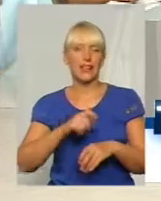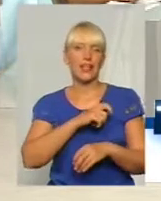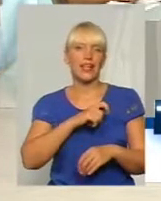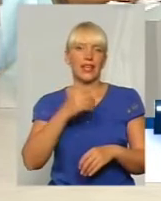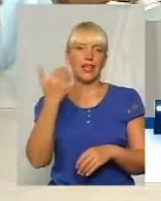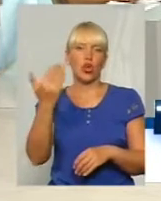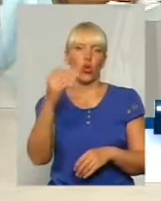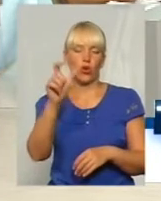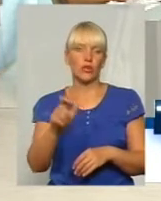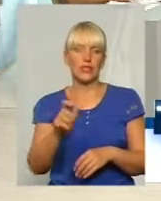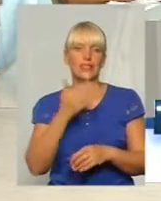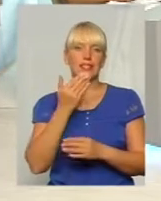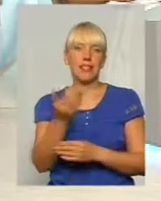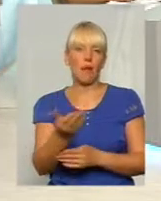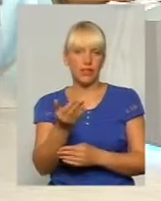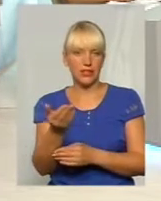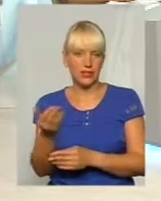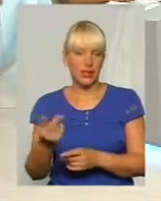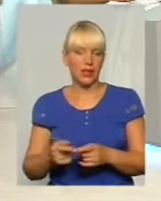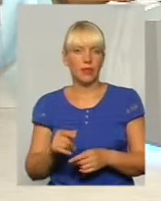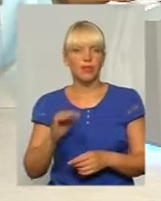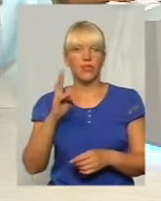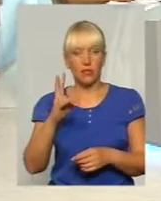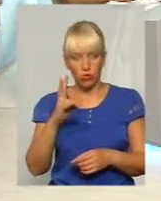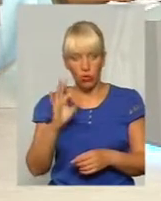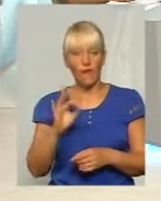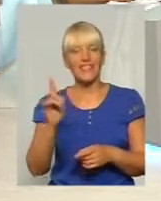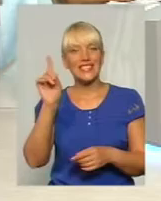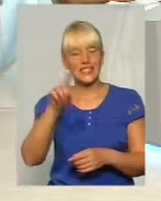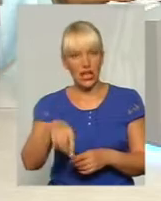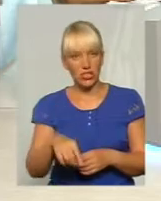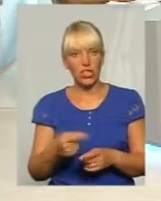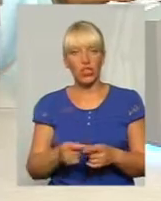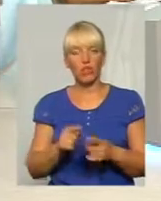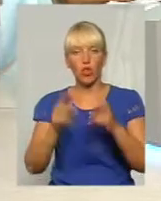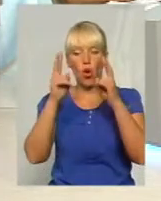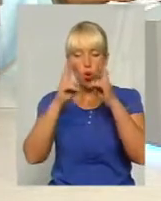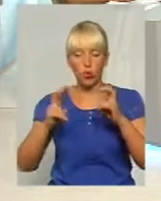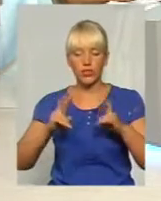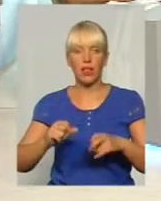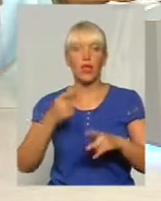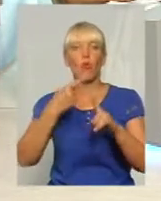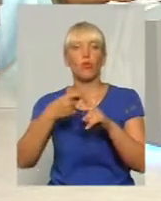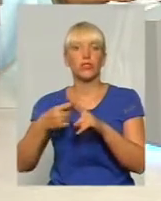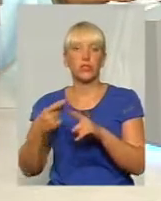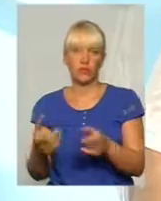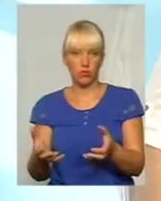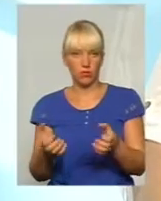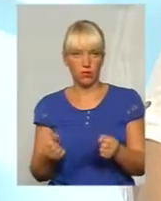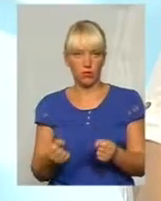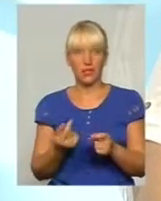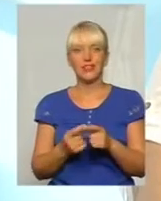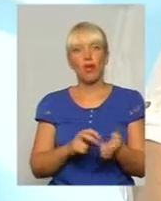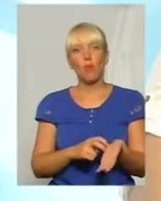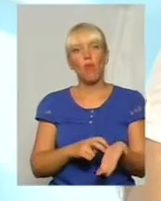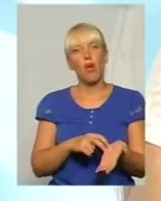крапка. Але все ж таки розглянули і позитивно приймали. Ну, ви знаєте, це не просто аномальна ситуація, це боєгузлова ситуація. Це боєгузлова